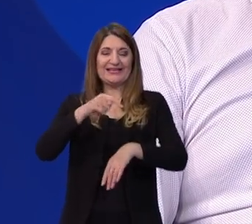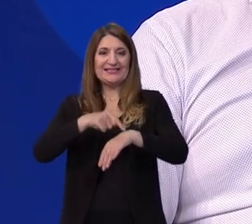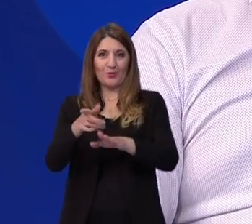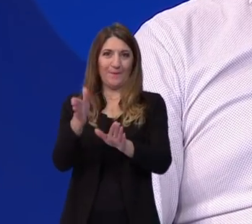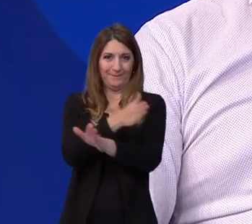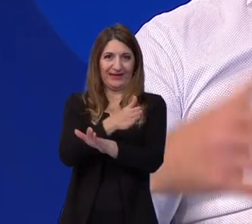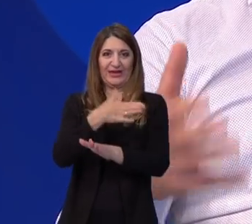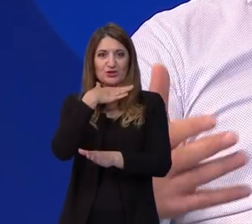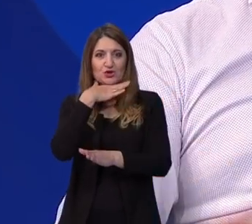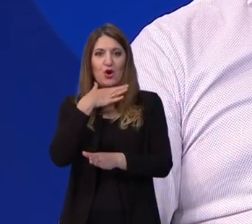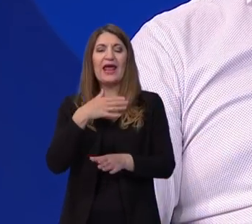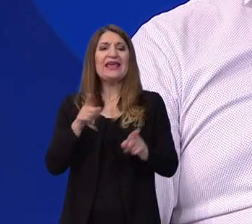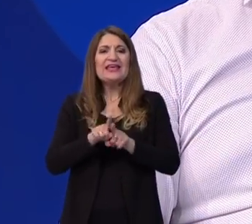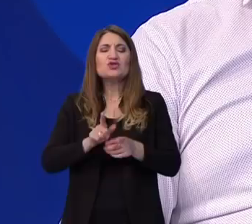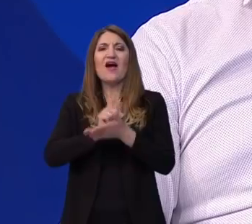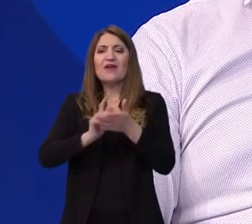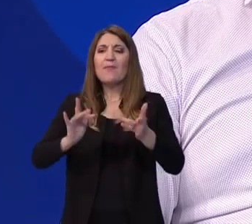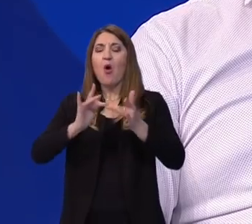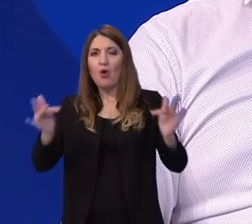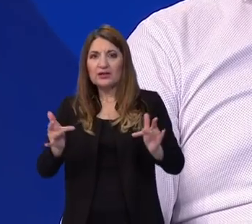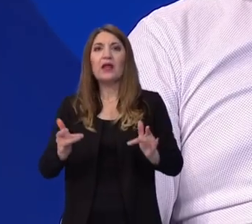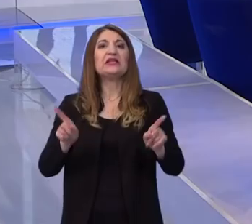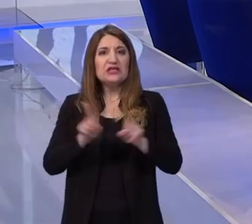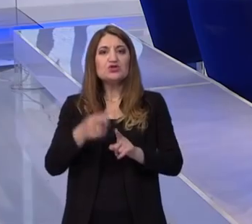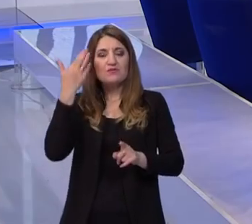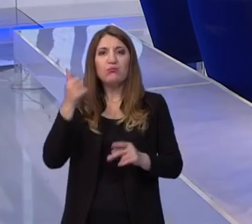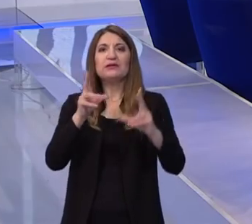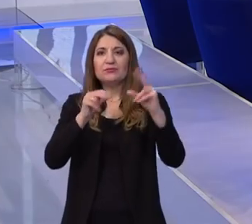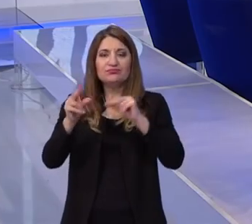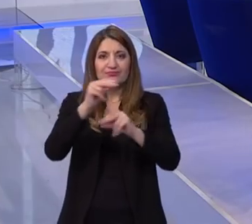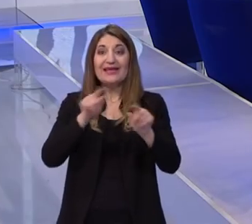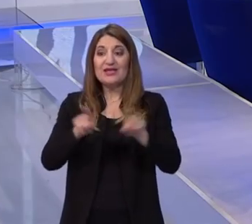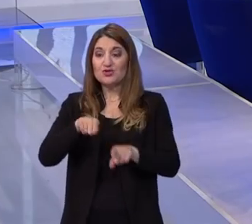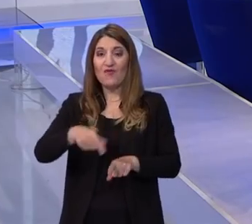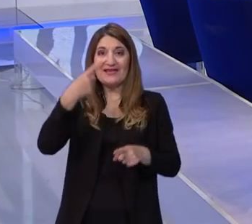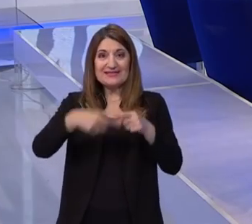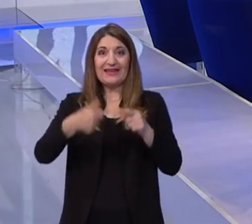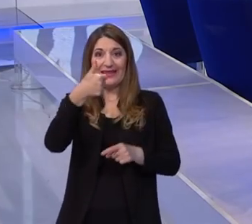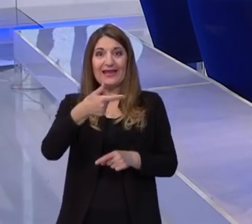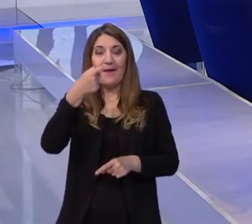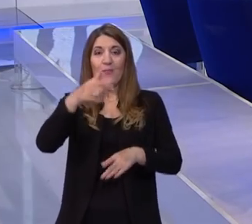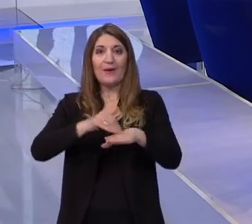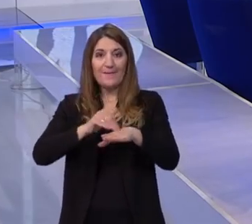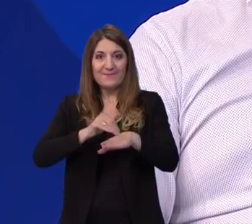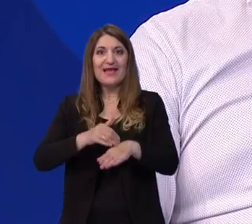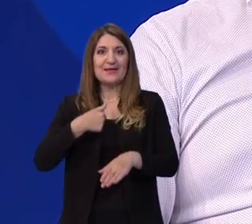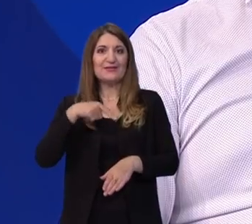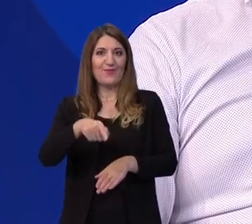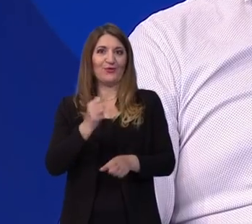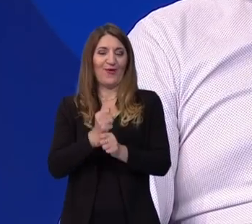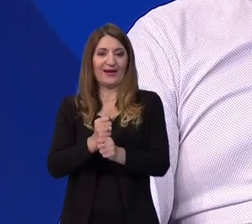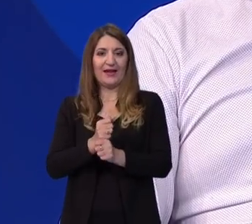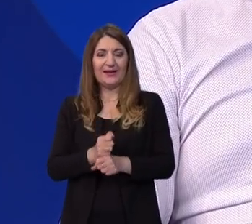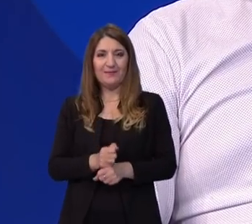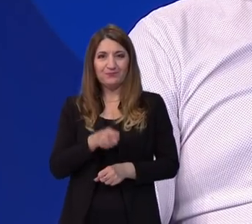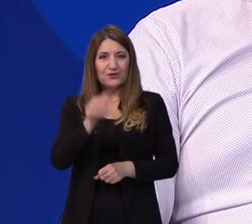cijelu godinu, čak smo i pod online nastavom se nalazili online i evo sad posebno ovih mjeseci i dana zadnjih. Vi kad slušate te mlade ljude,